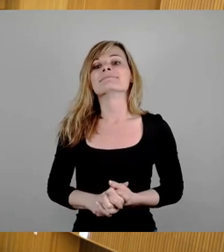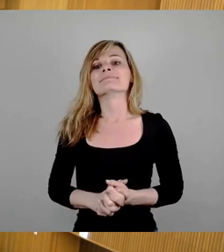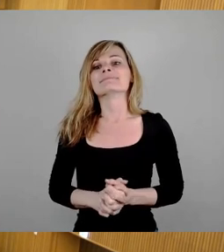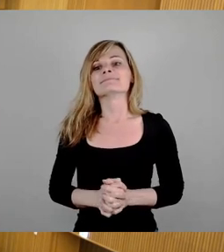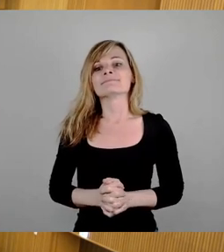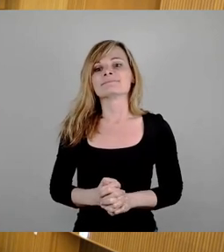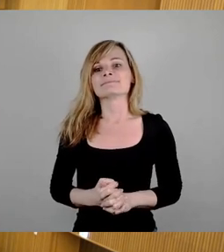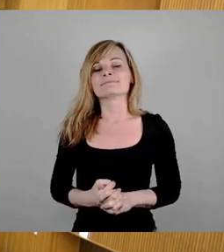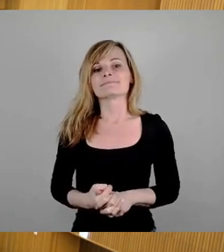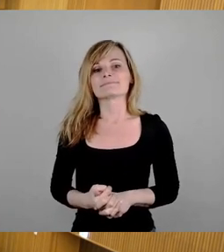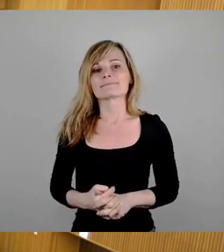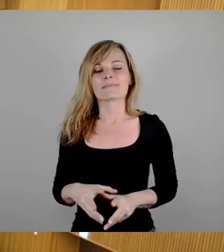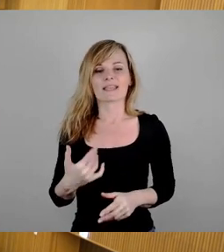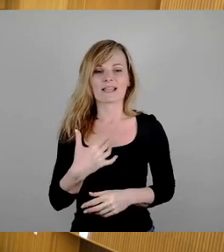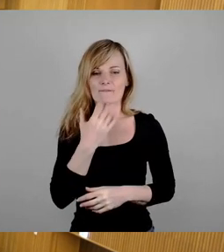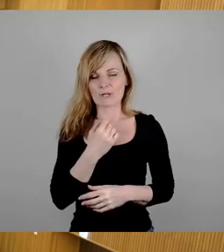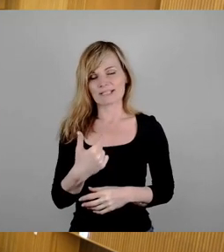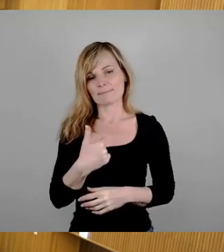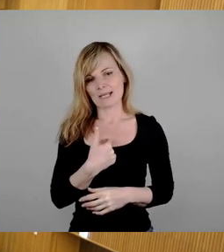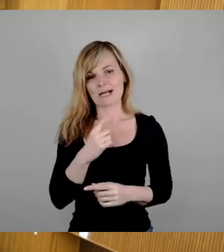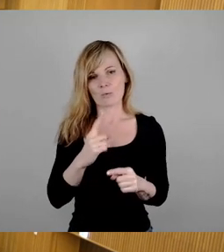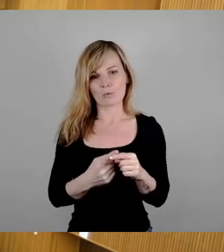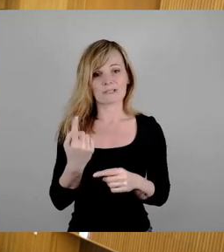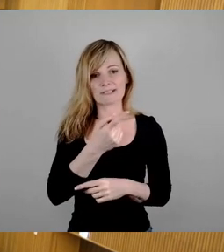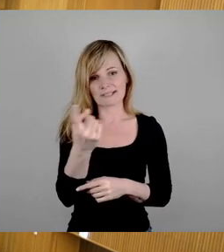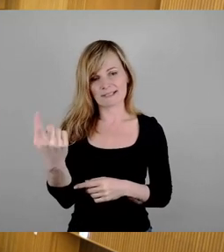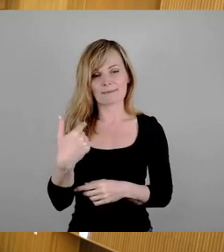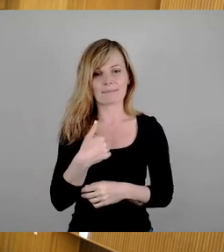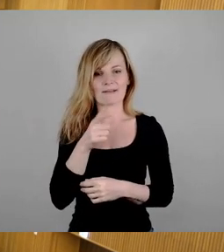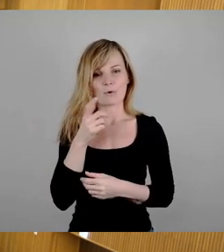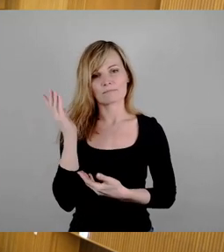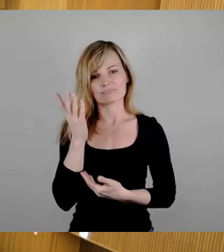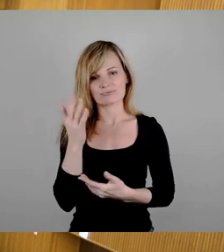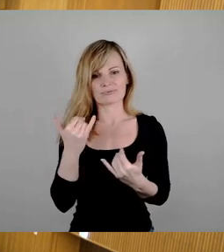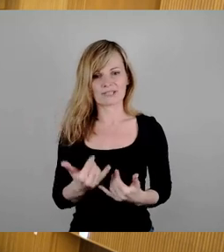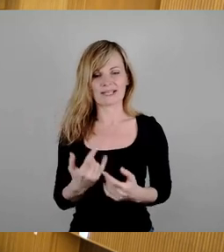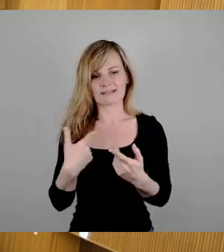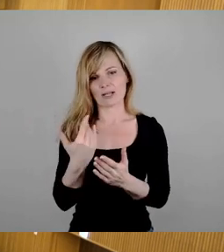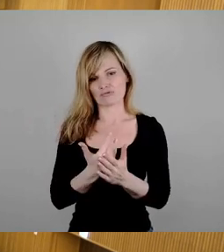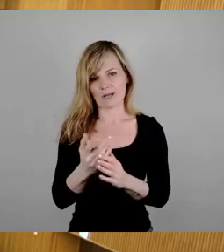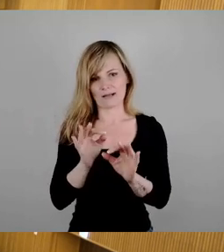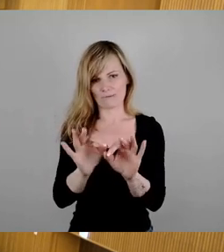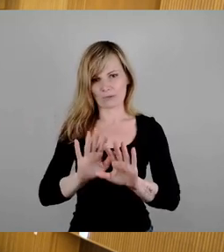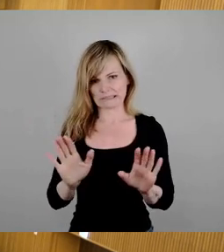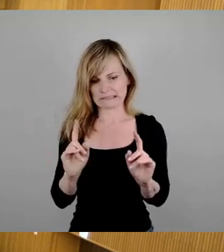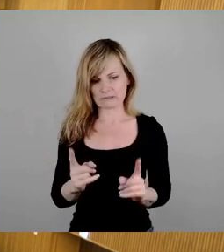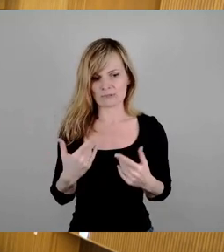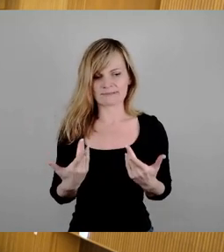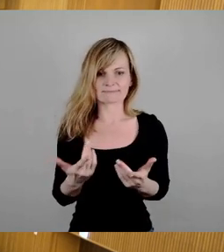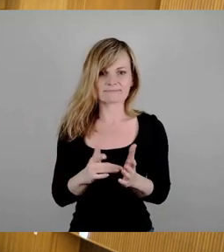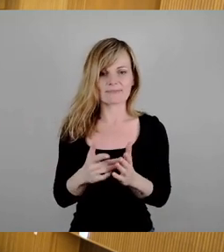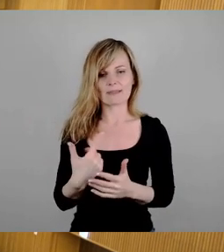Ich wollte mir und Ihnen ja meinen Wortbeitrag ersparen, weil ich so viel